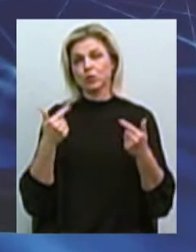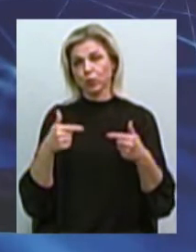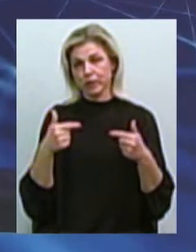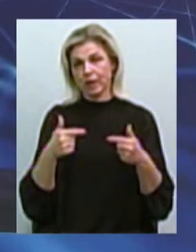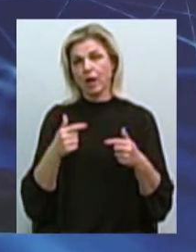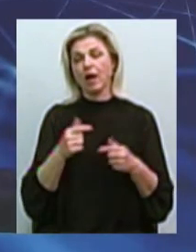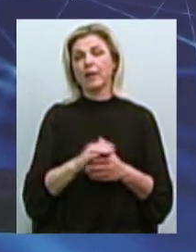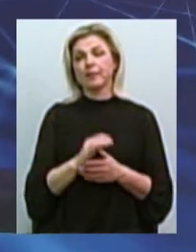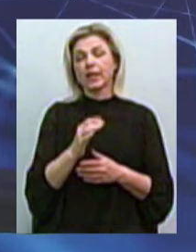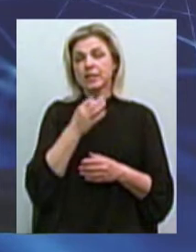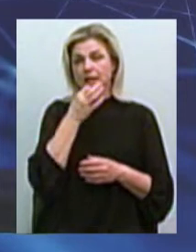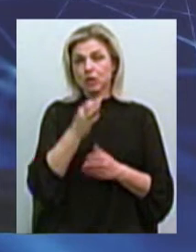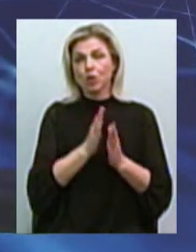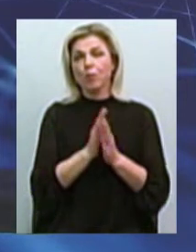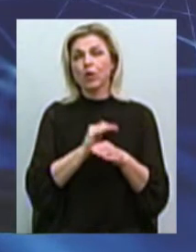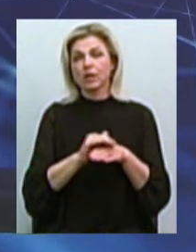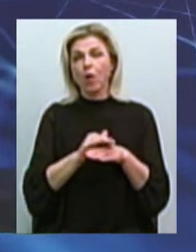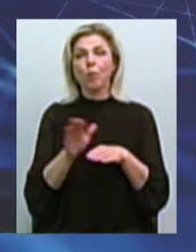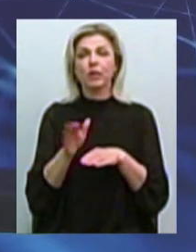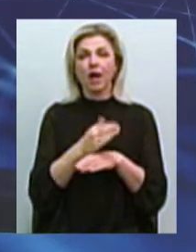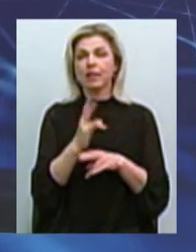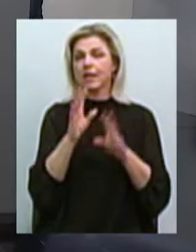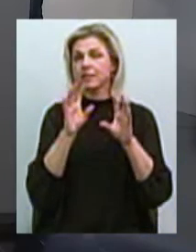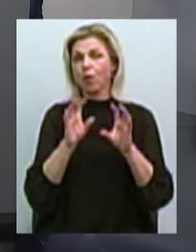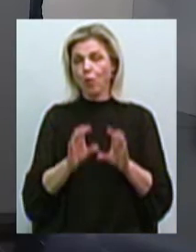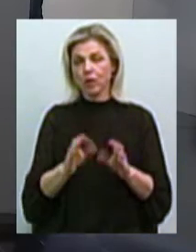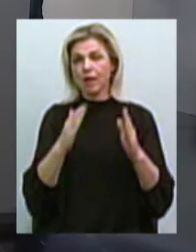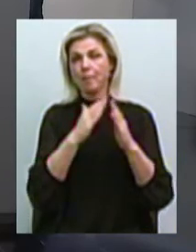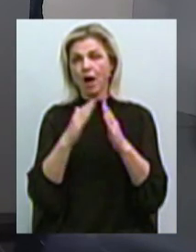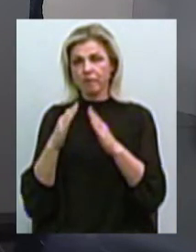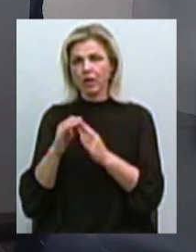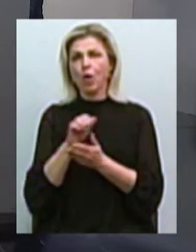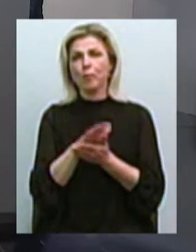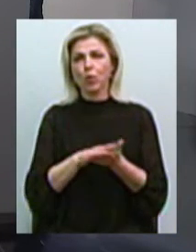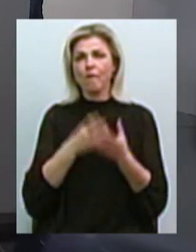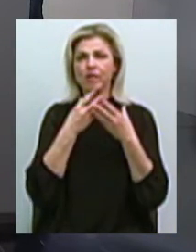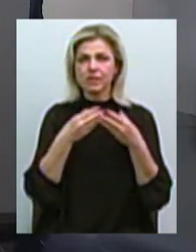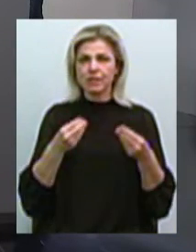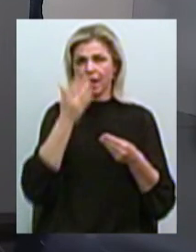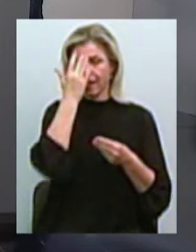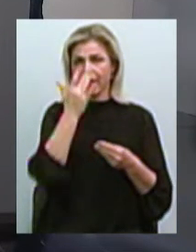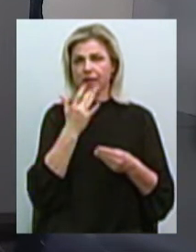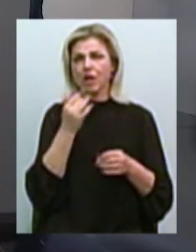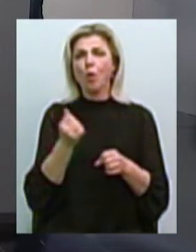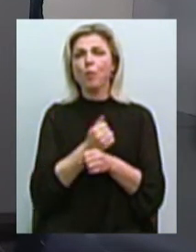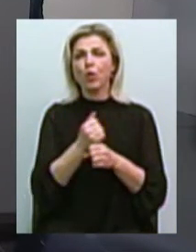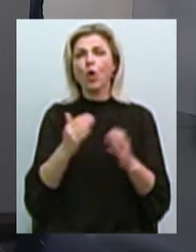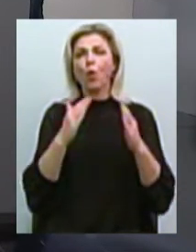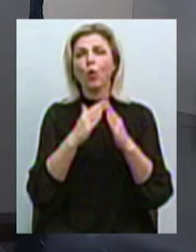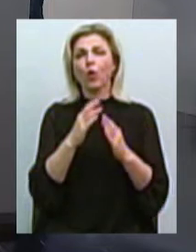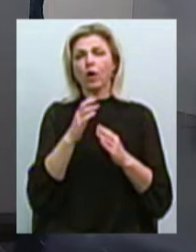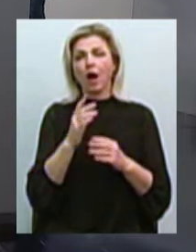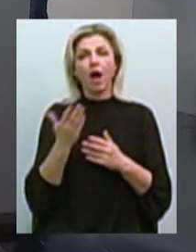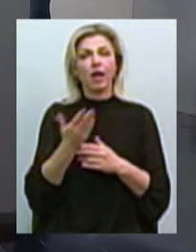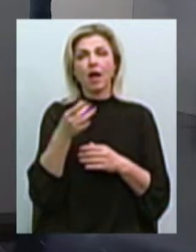Андрій, скажіть, будь ласка, демонтаж незаконних мафів продовжився і навесні, і влітку. У боротьбі з так званими будками, яким районам